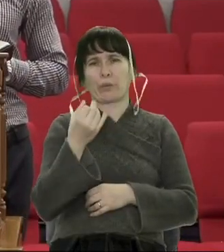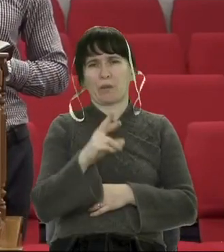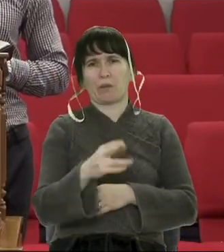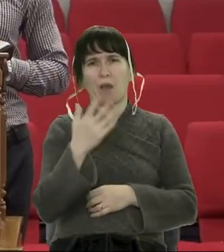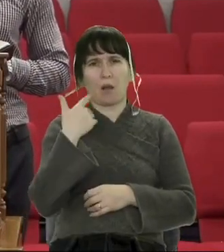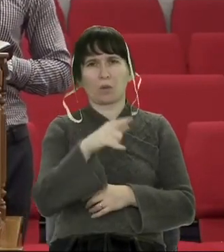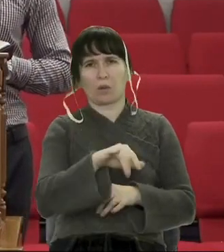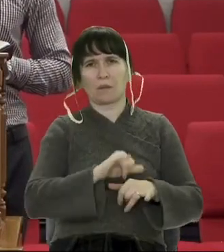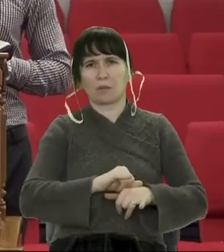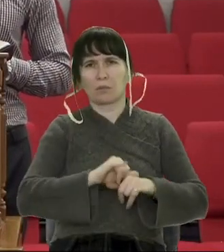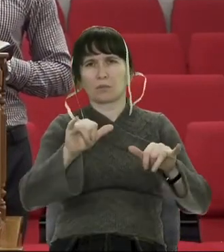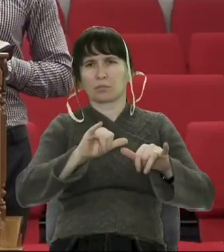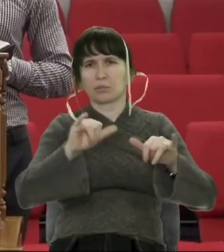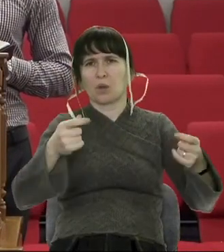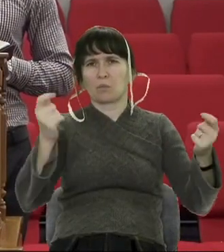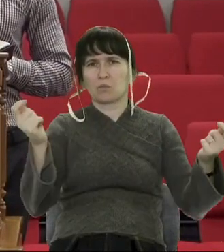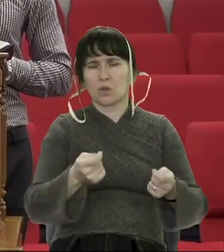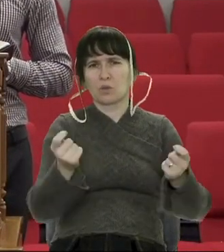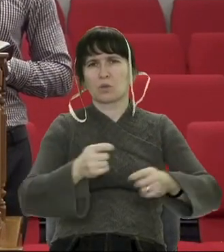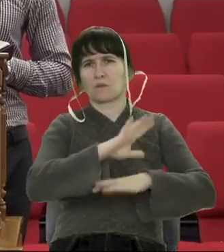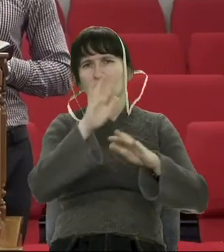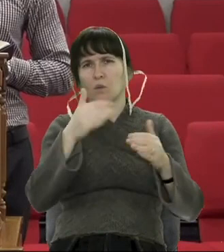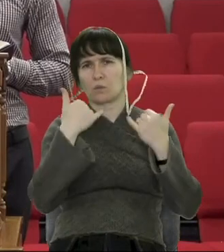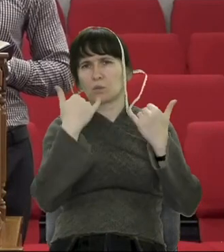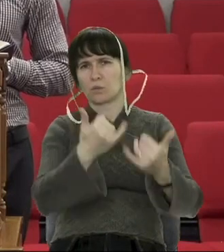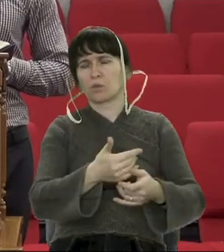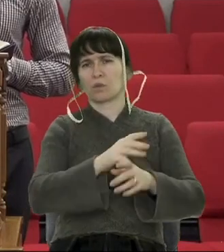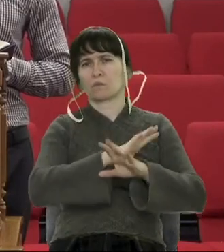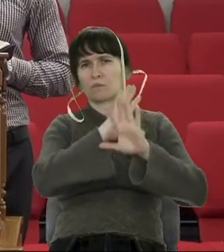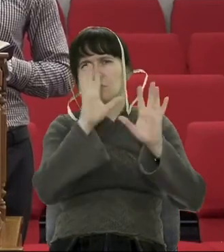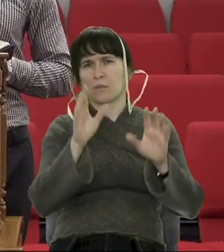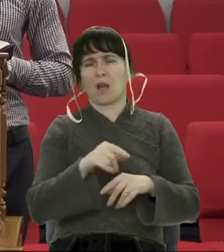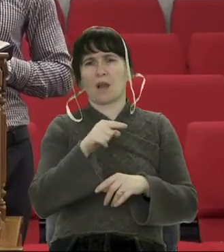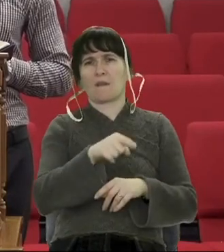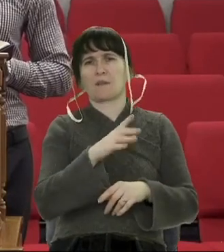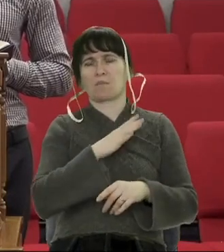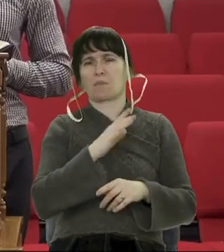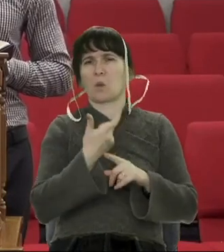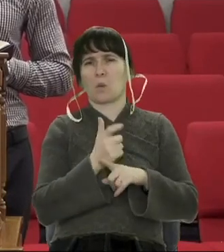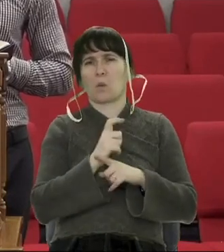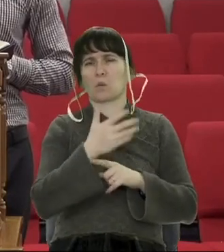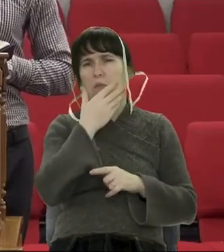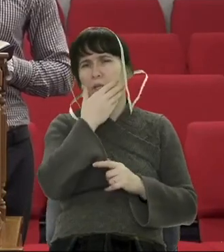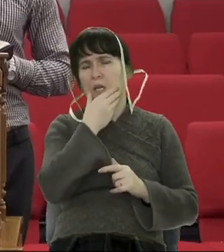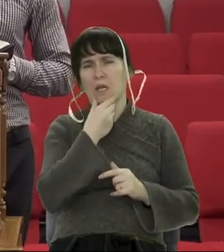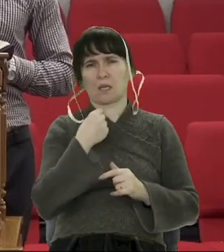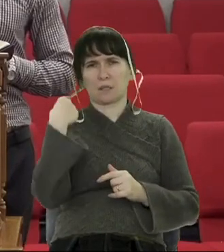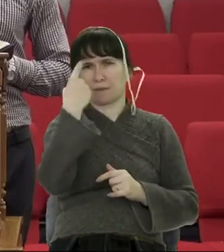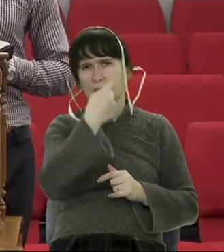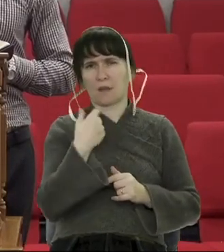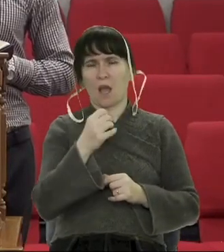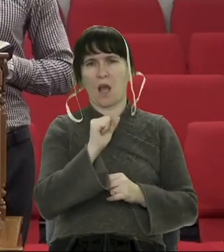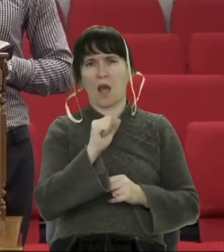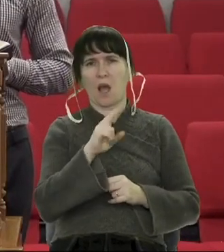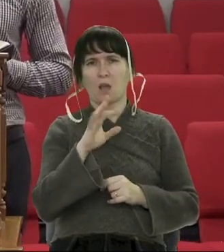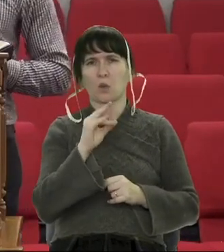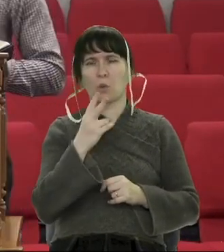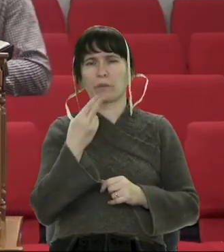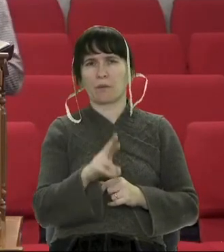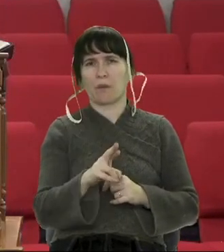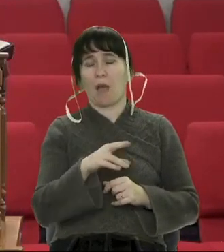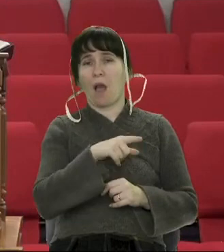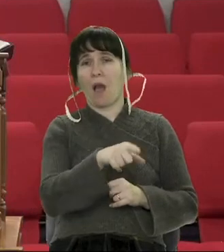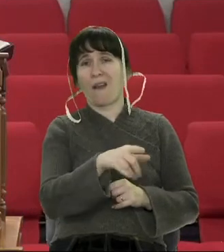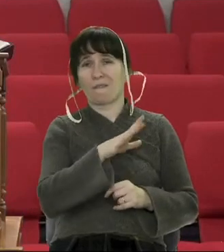колісниці? Він народився йому після Весолома і був дуже вродливим. Адонія ж був у